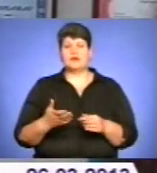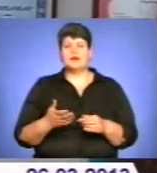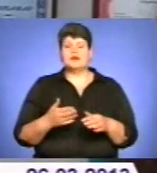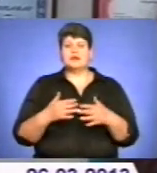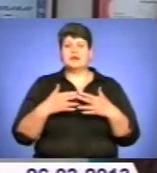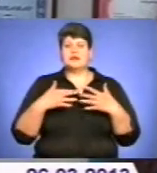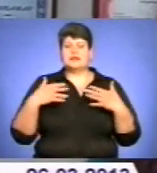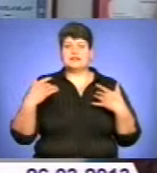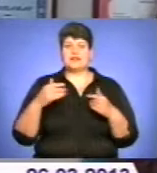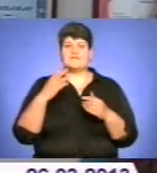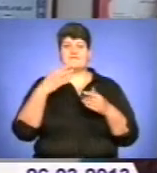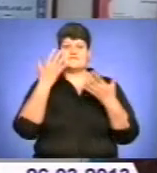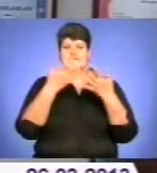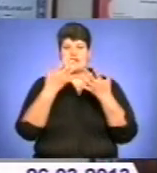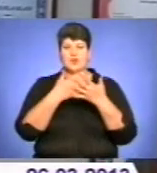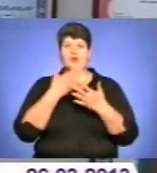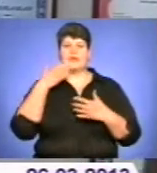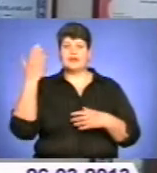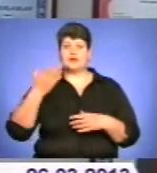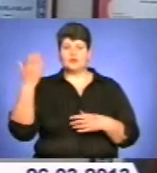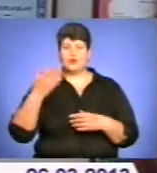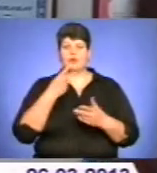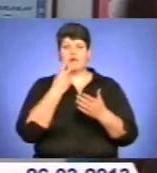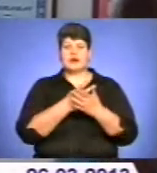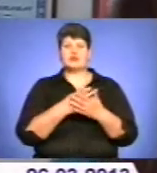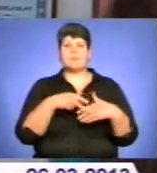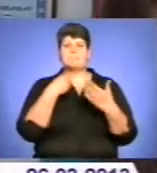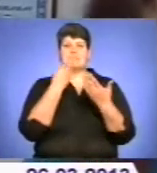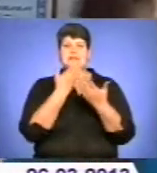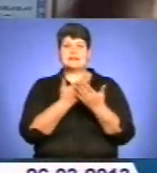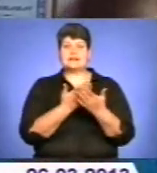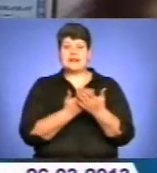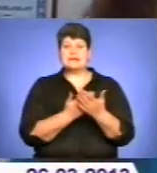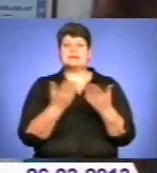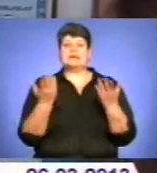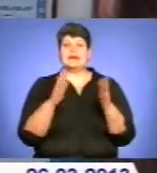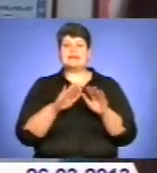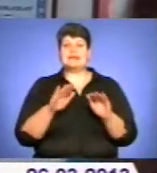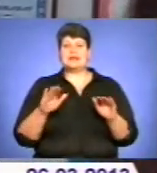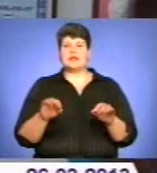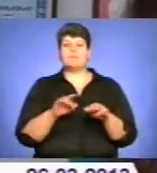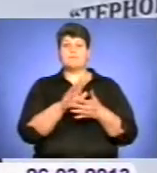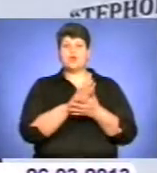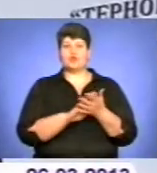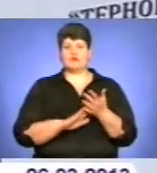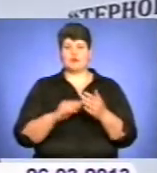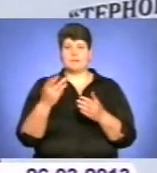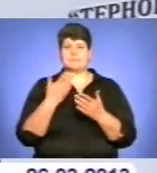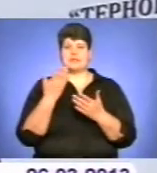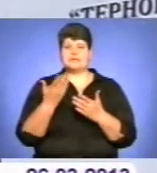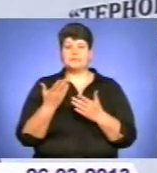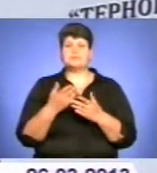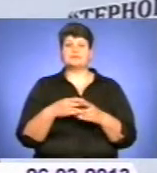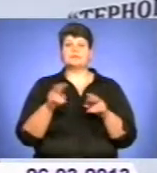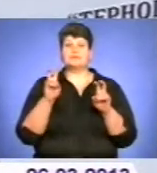різні також відеолекторії, показую батькам презентації, де діти продовжують цю презентацію. На присутніх на